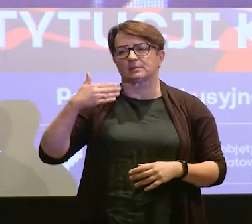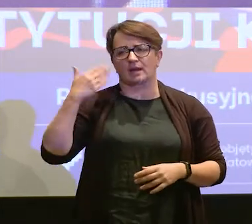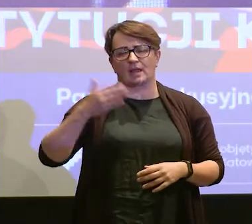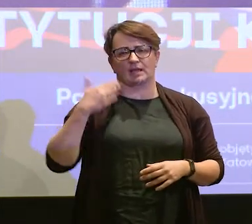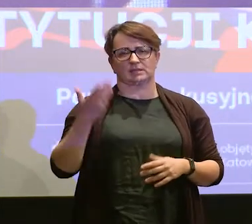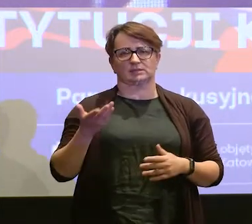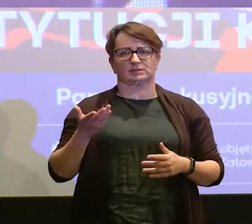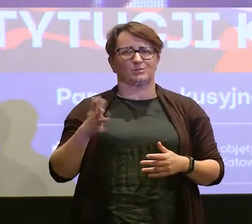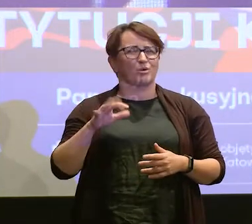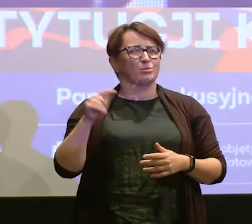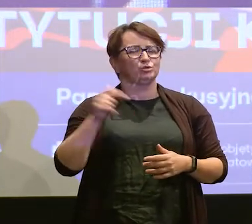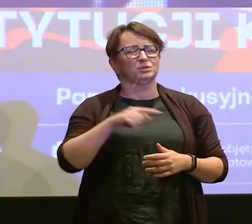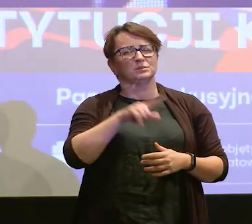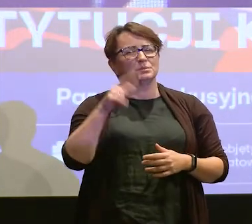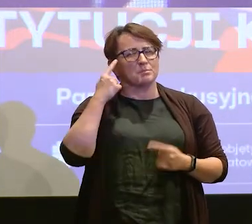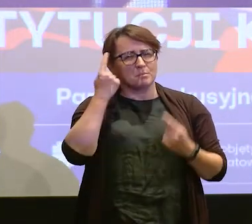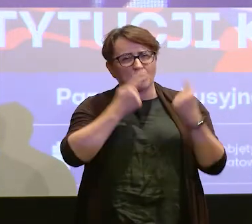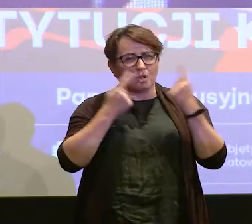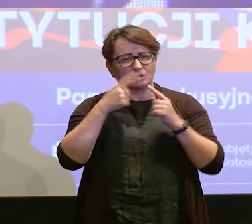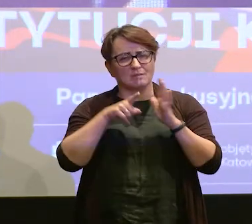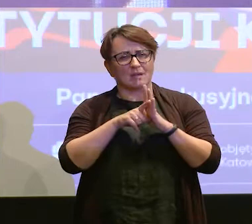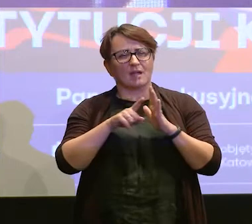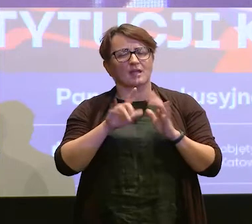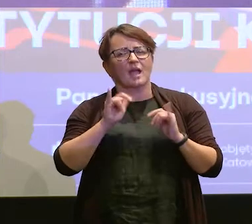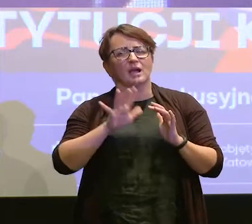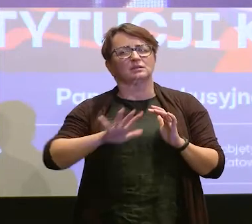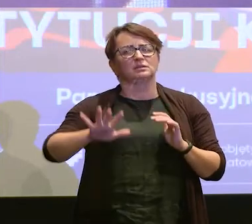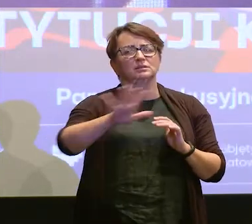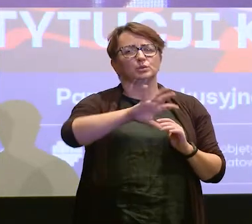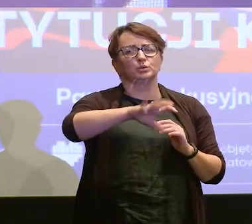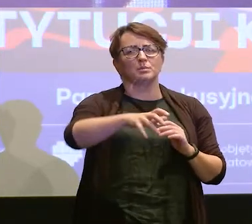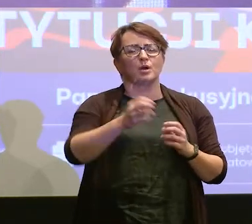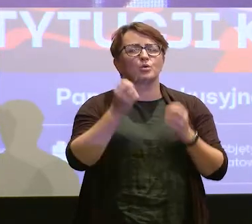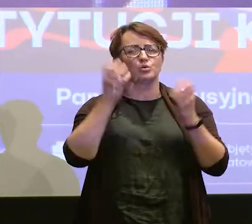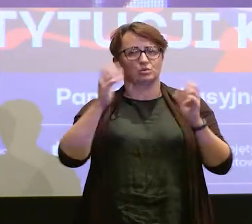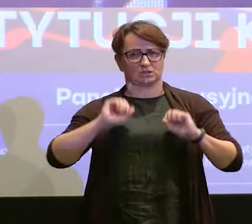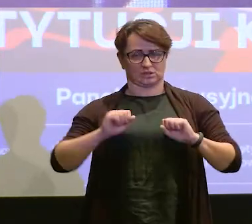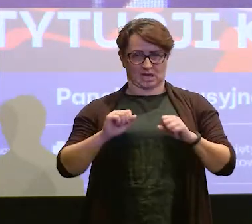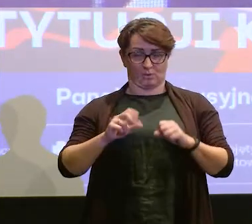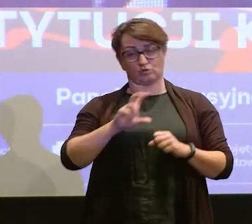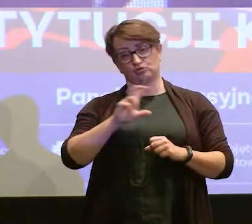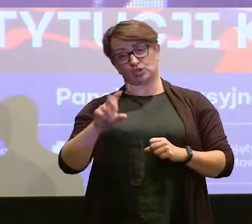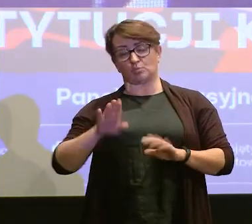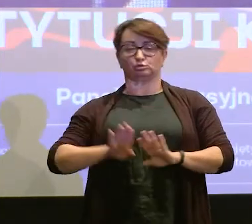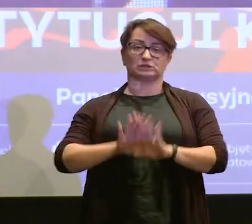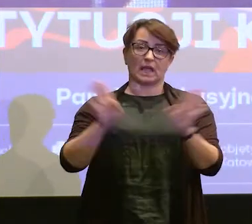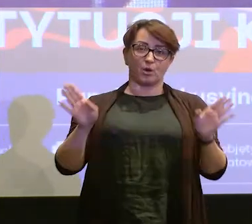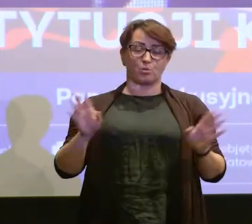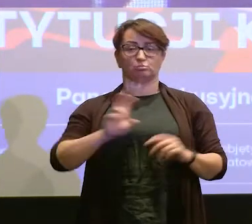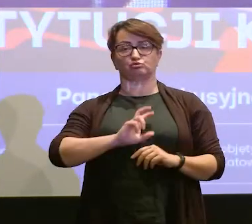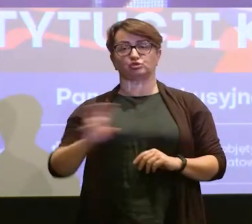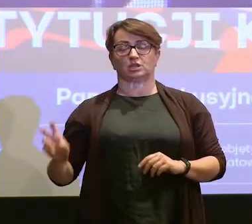Bo my musimy też pomyśleć o tym, w jakiej sferze kultury my działamy. Czy to jest muzeum,